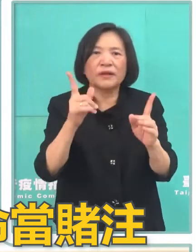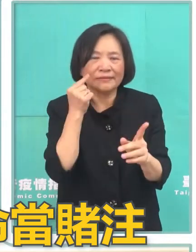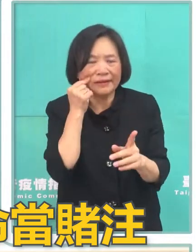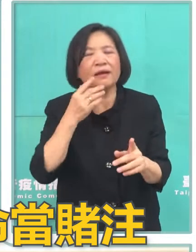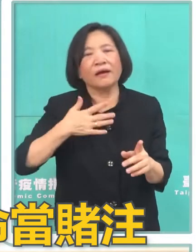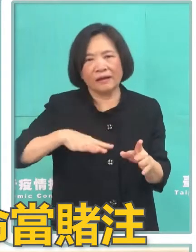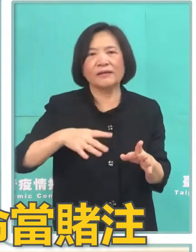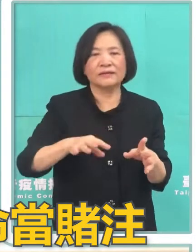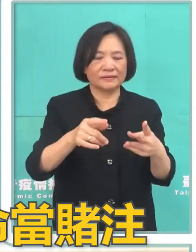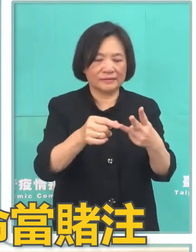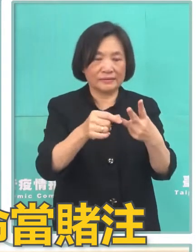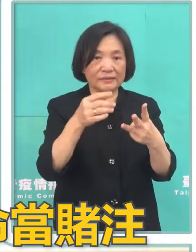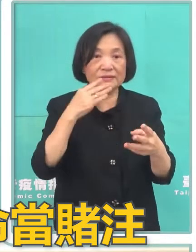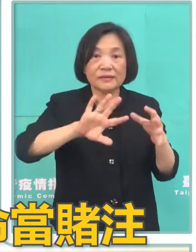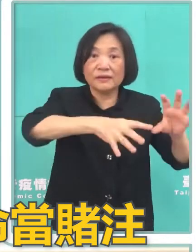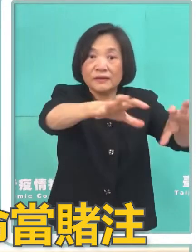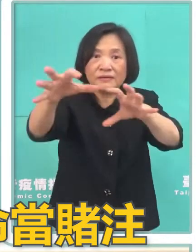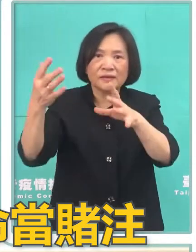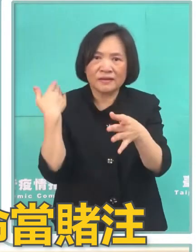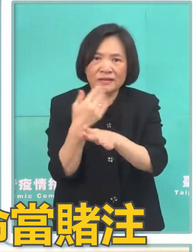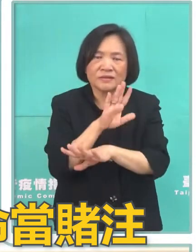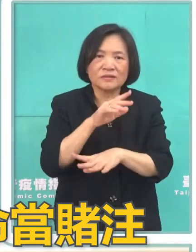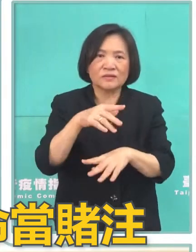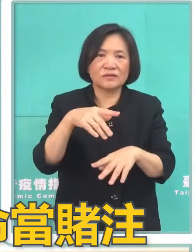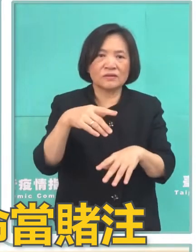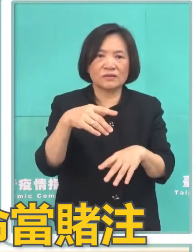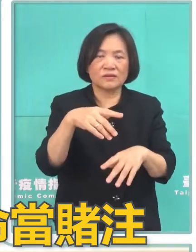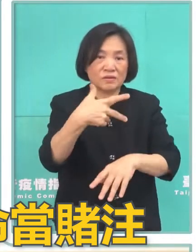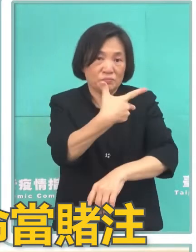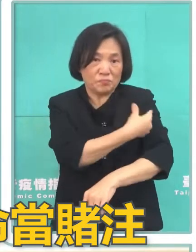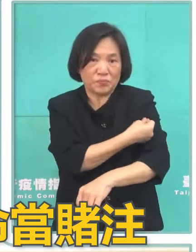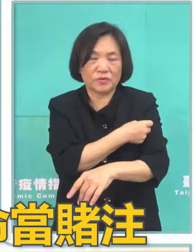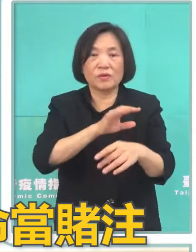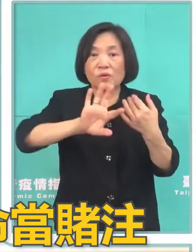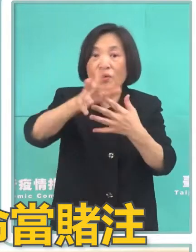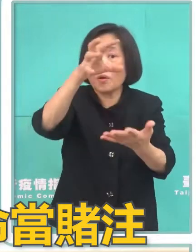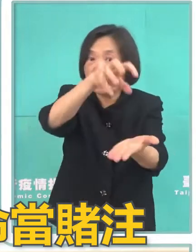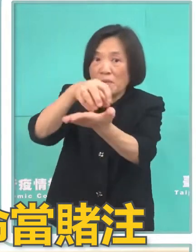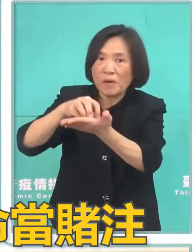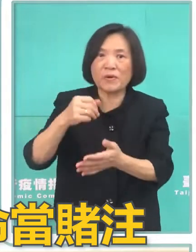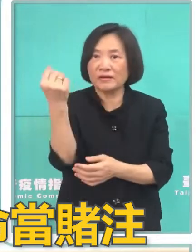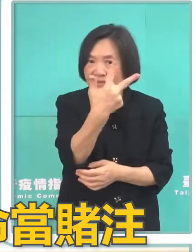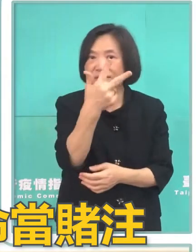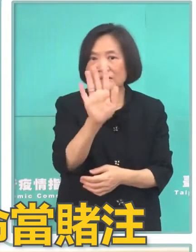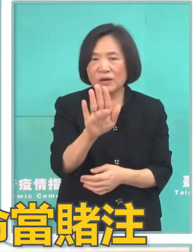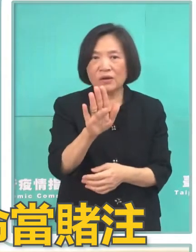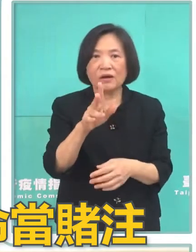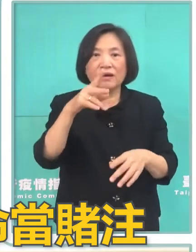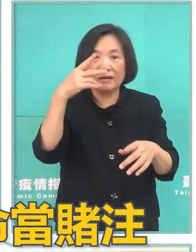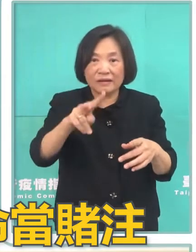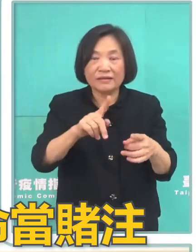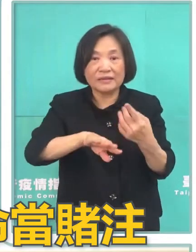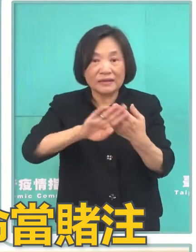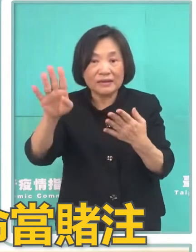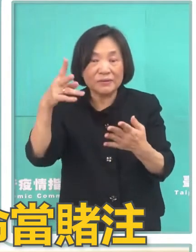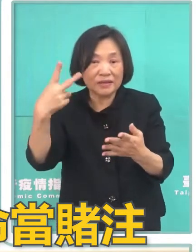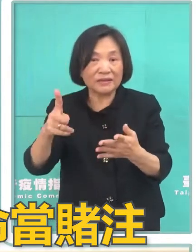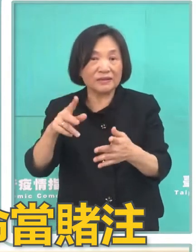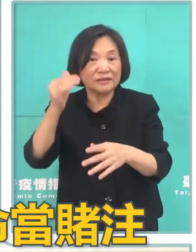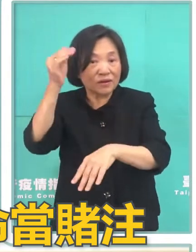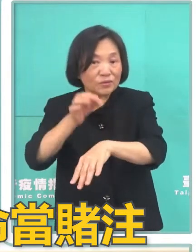點在世界上已經有7支以上國際認真的疫苗還要再拿另外一次來做